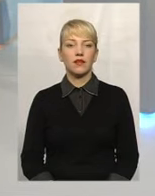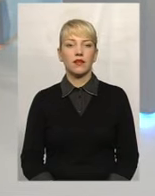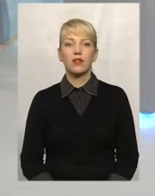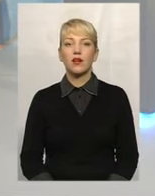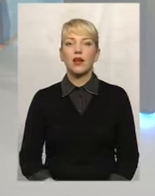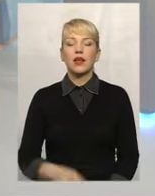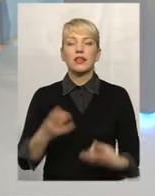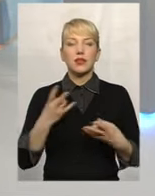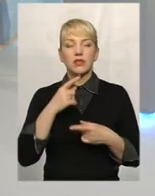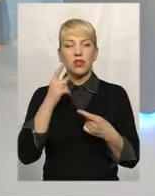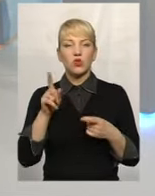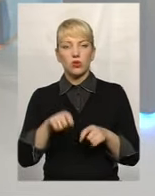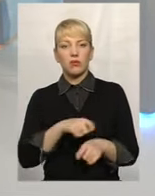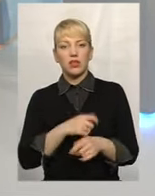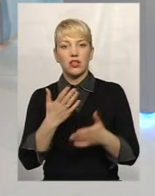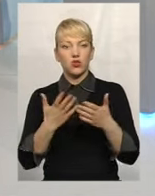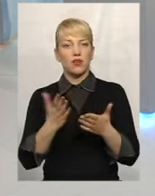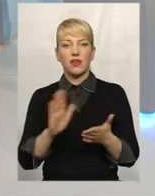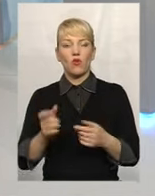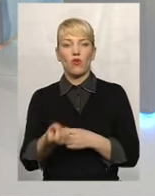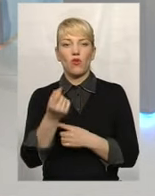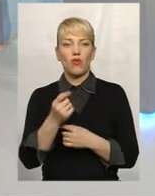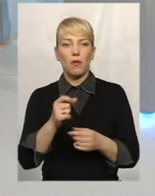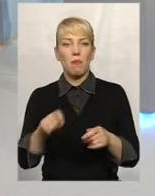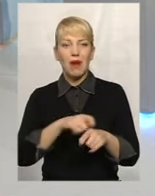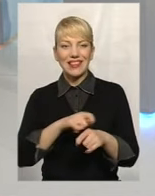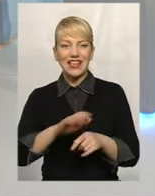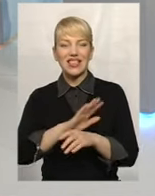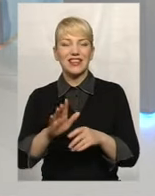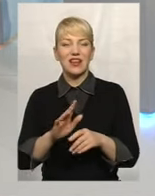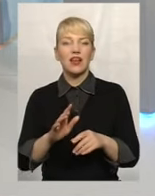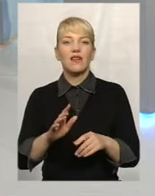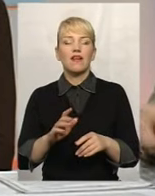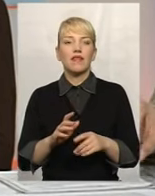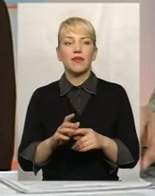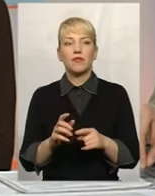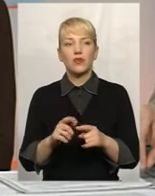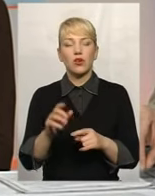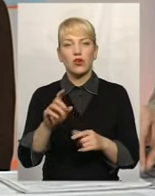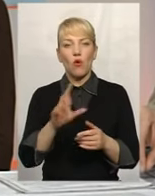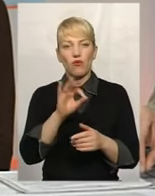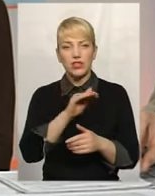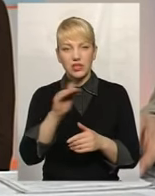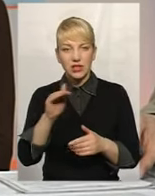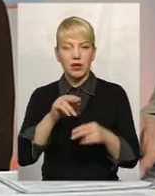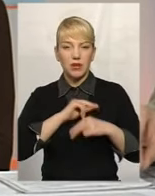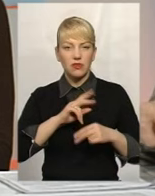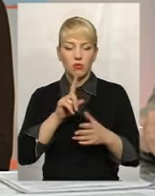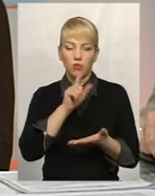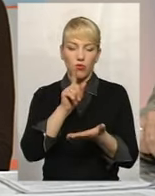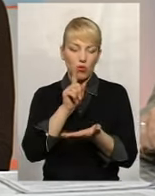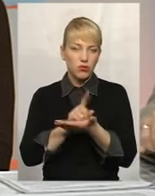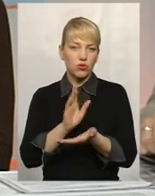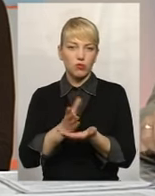матеріали у випадку виявлення, наприклад, неоформлених працівників, ми обов'язково будемо направляти в фіскальну службу, для того, щоб